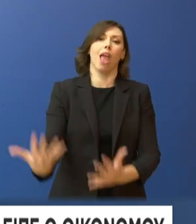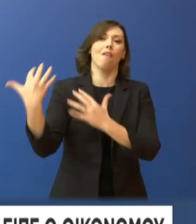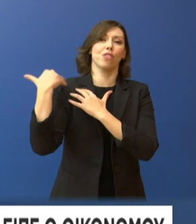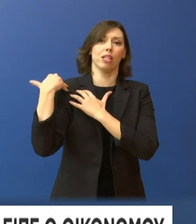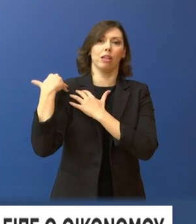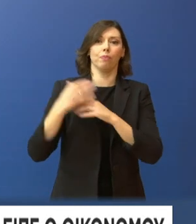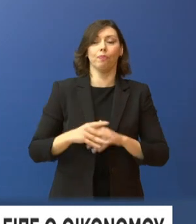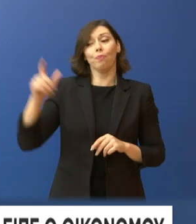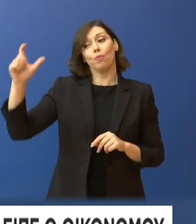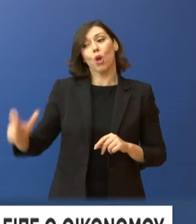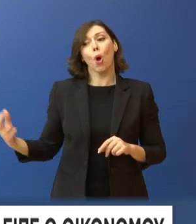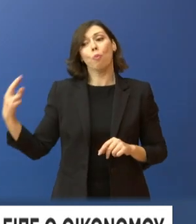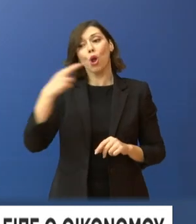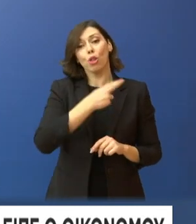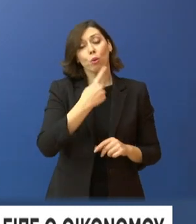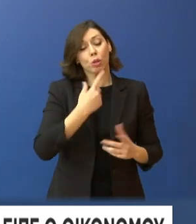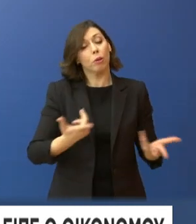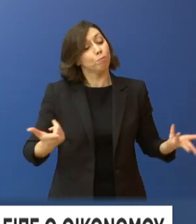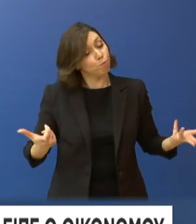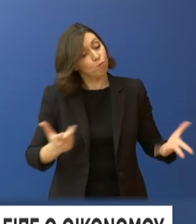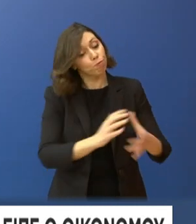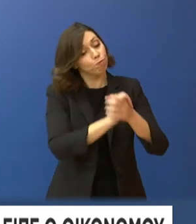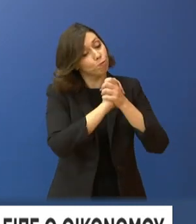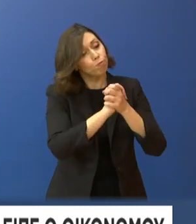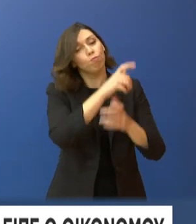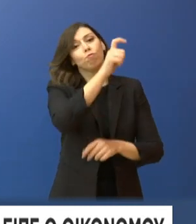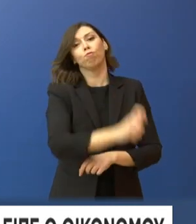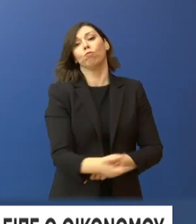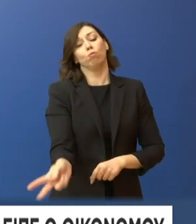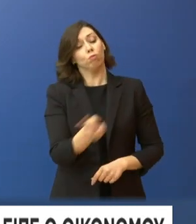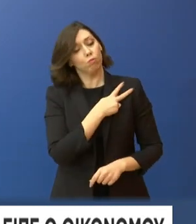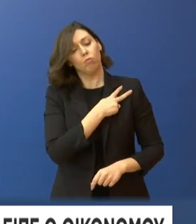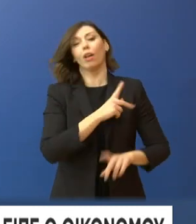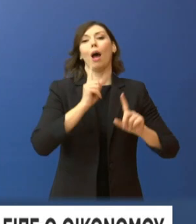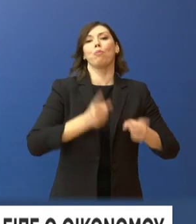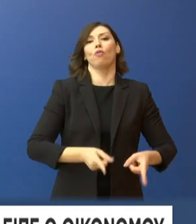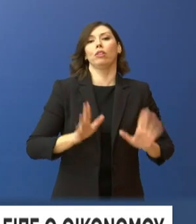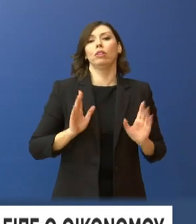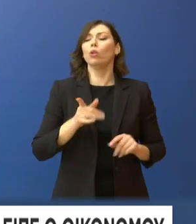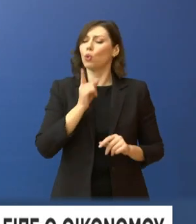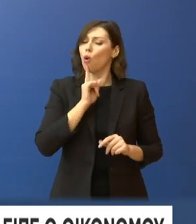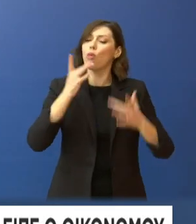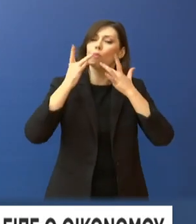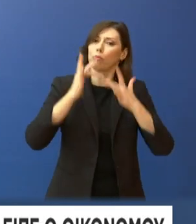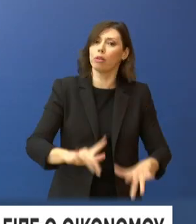δήλωσε ο Πρωθυπουργός, τον τιμά, ενώ το ίδιο έπραξαν και οι επικεφαλείς του ΟΣΕ και της ΕΡΓΟΣΕ.